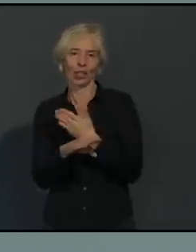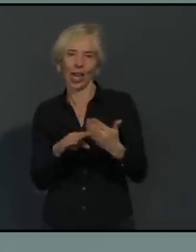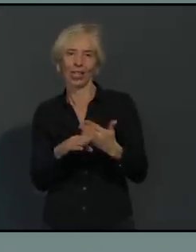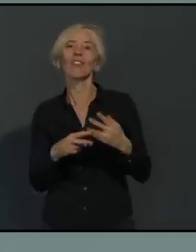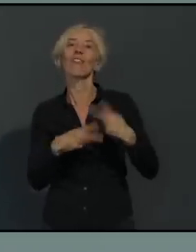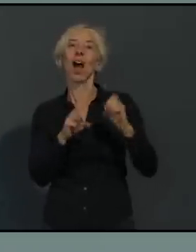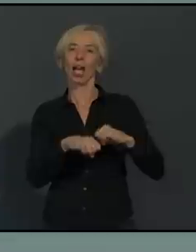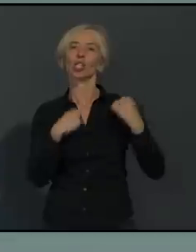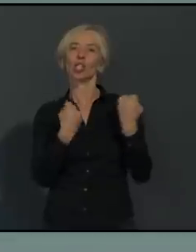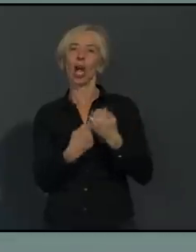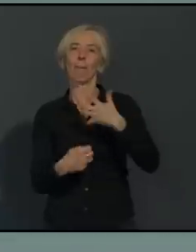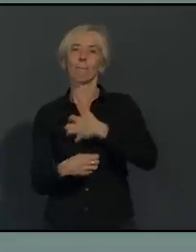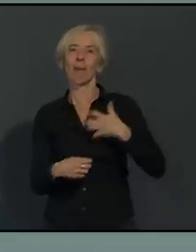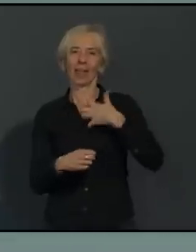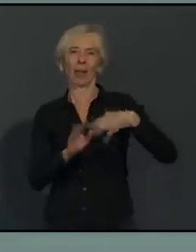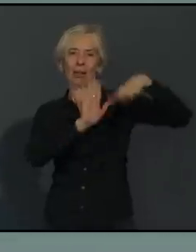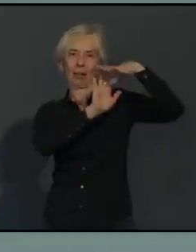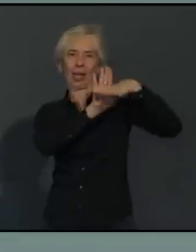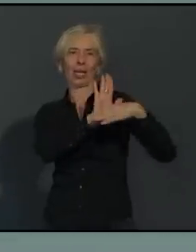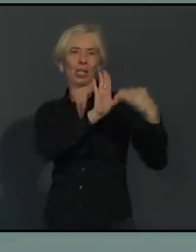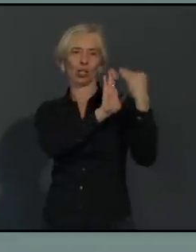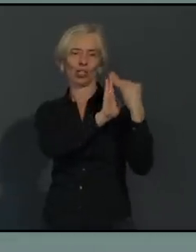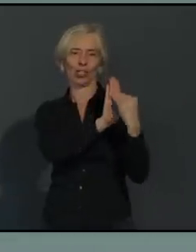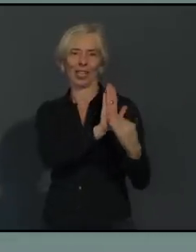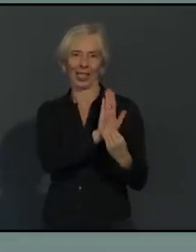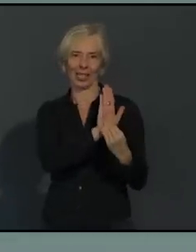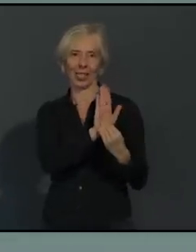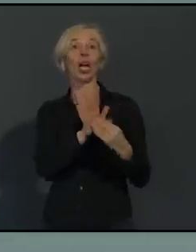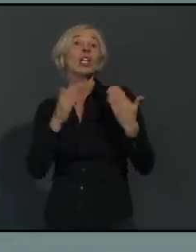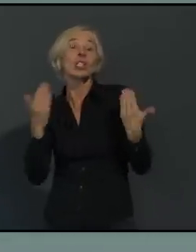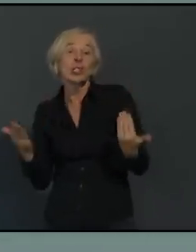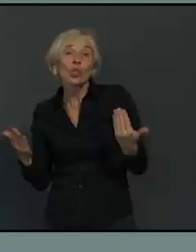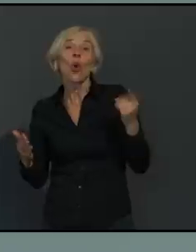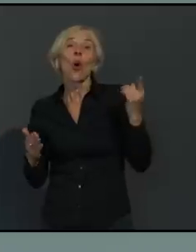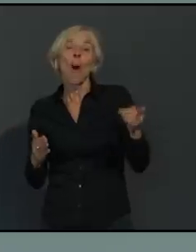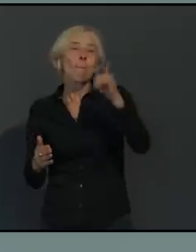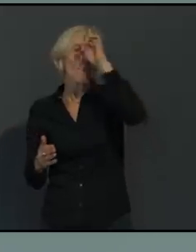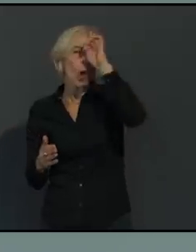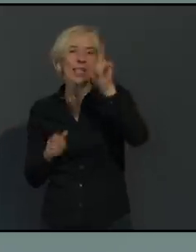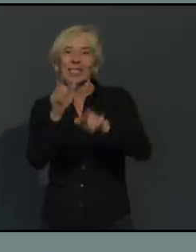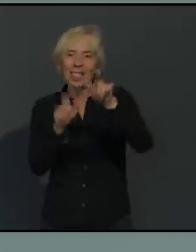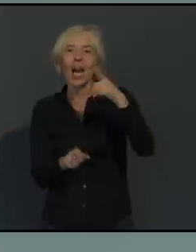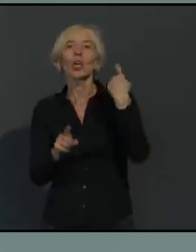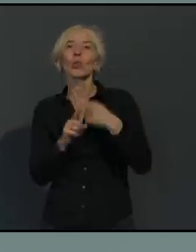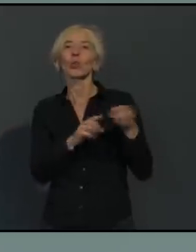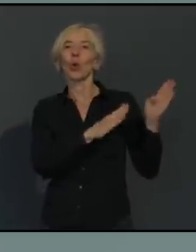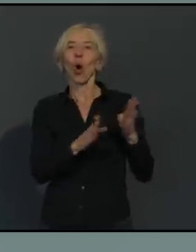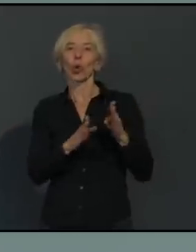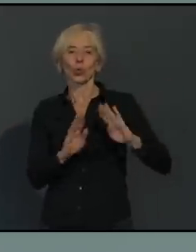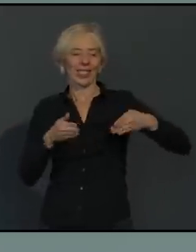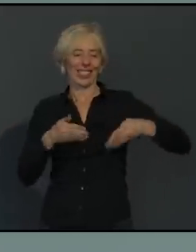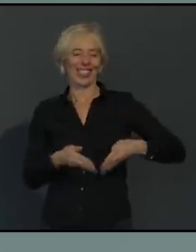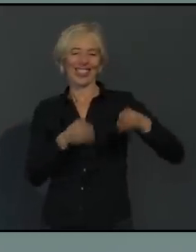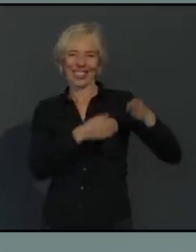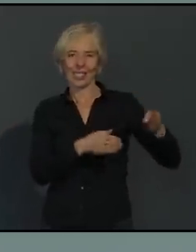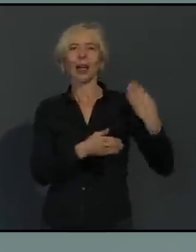ausfallen. Und es ist eben auch im Ermessen der jeweiligen Beamtinnen, Beamten der Polizei oder des Ordnungsdienstes, was für eine Art Schwere